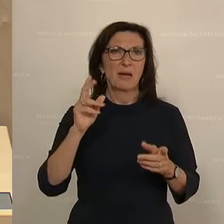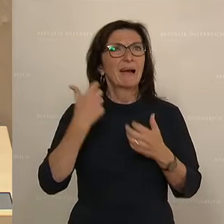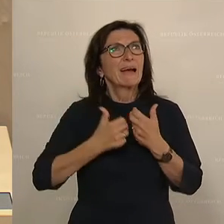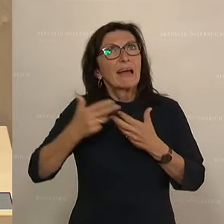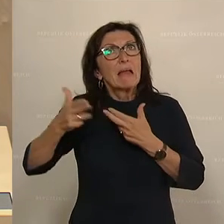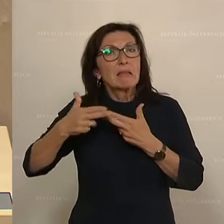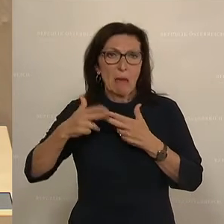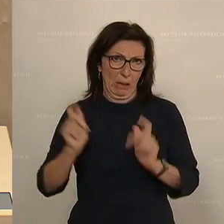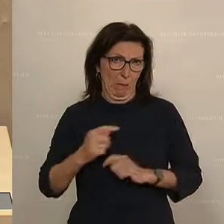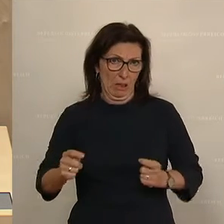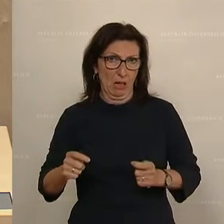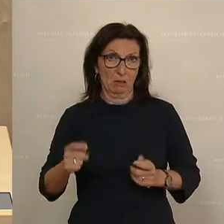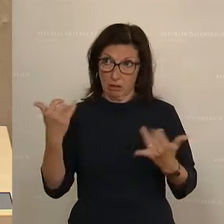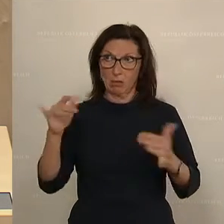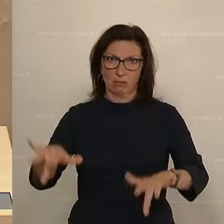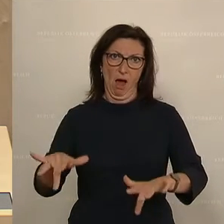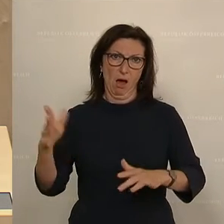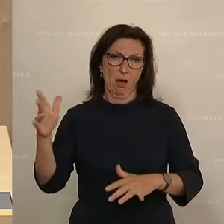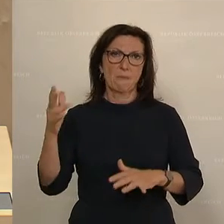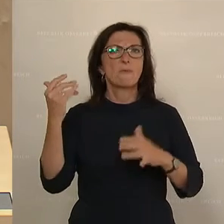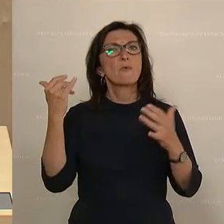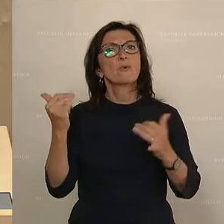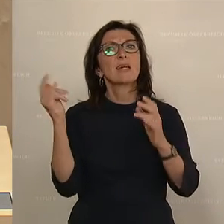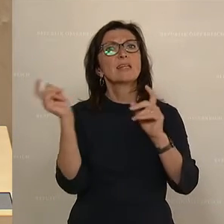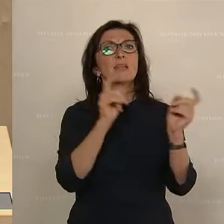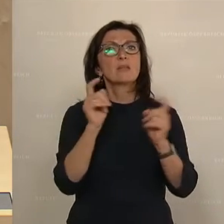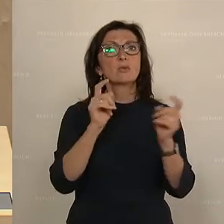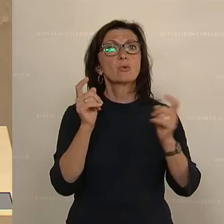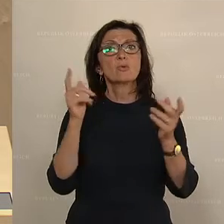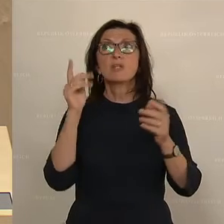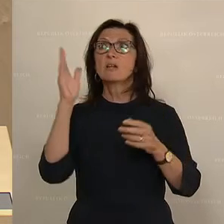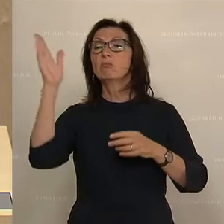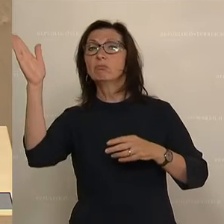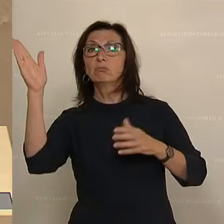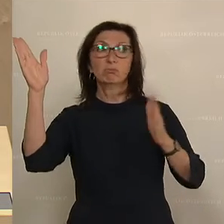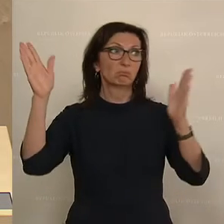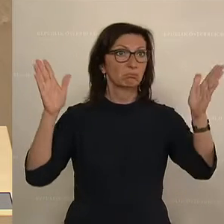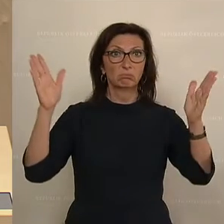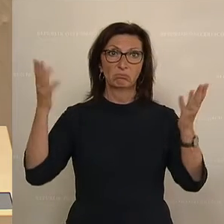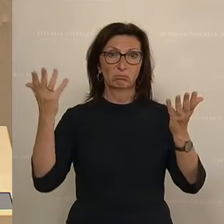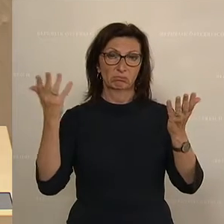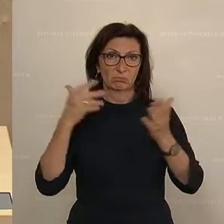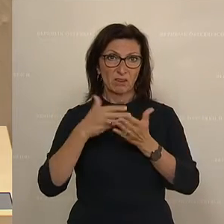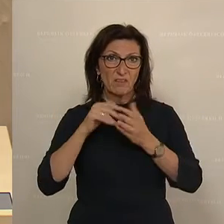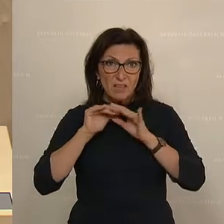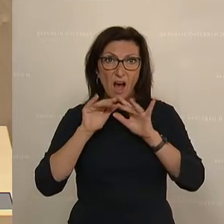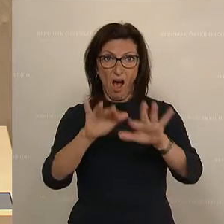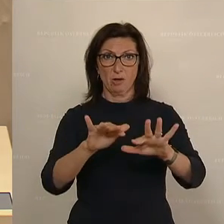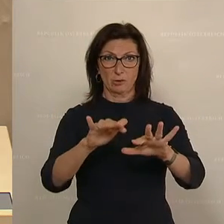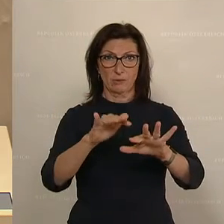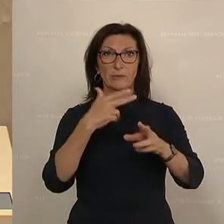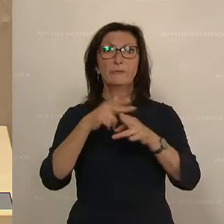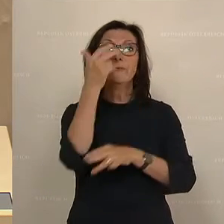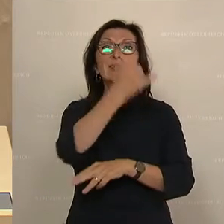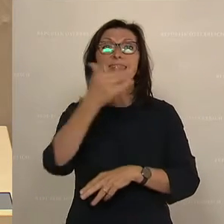passiert. Und wir diskutieren heute das, was das für Auswirkungen sind für jede Einzelne und jeden Einzelnen.